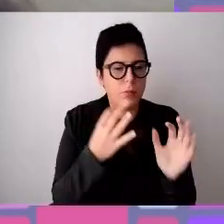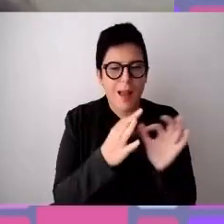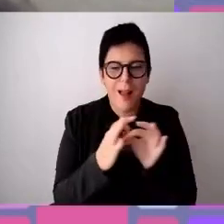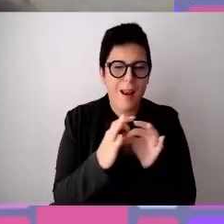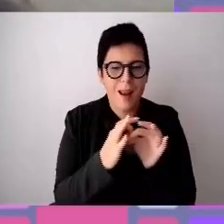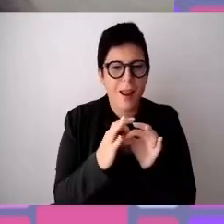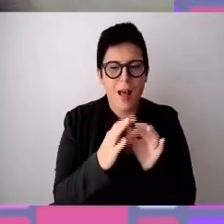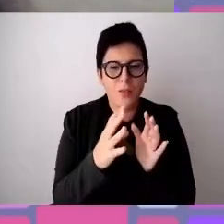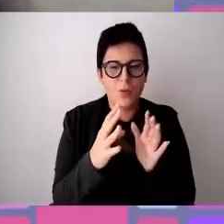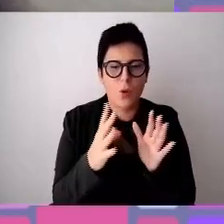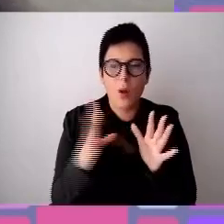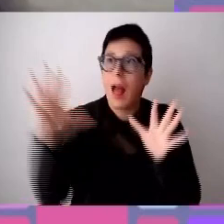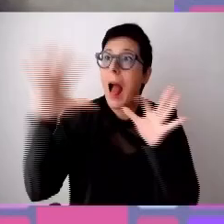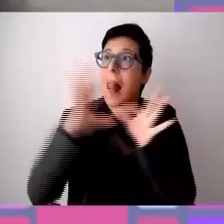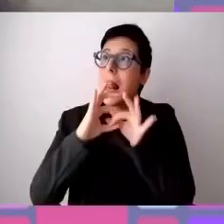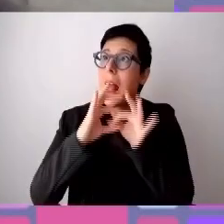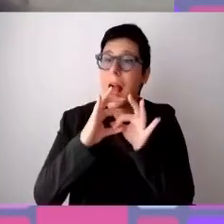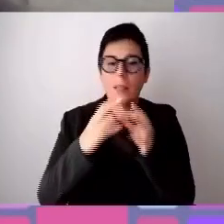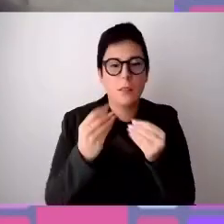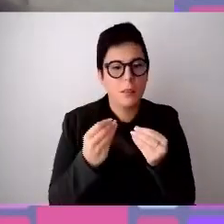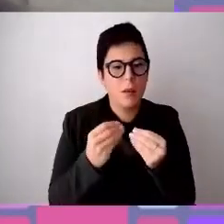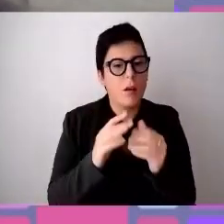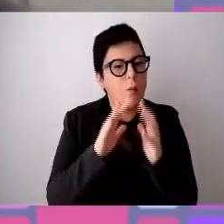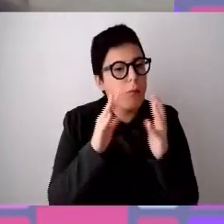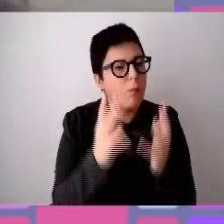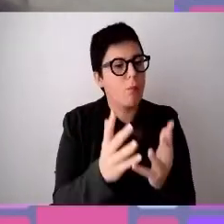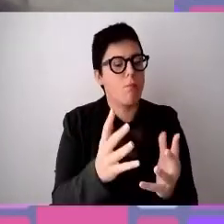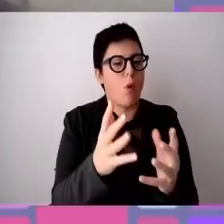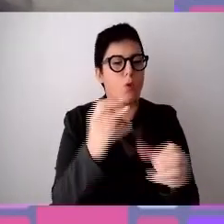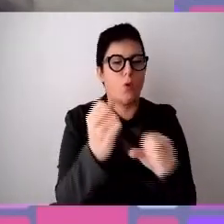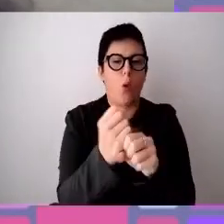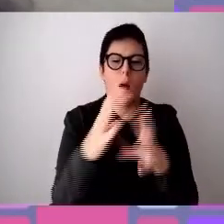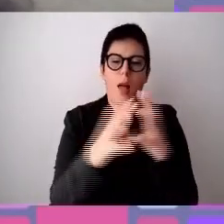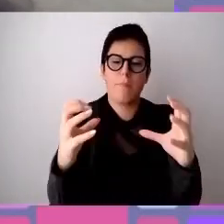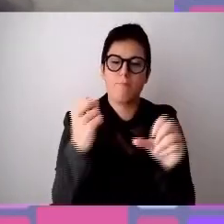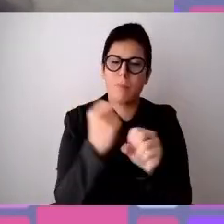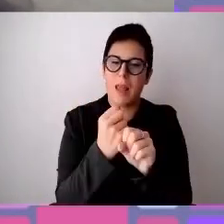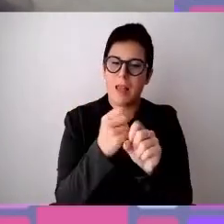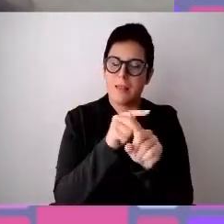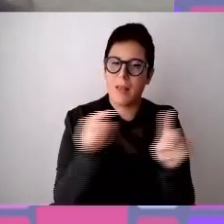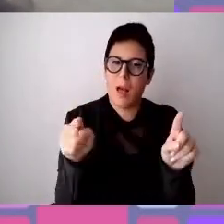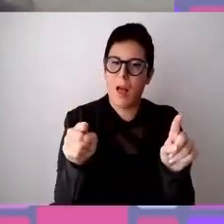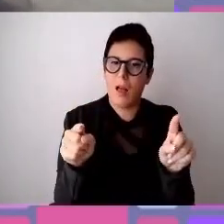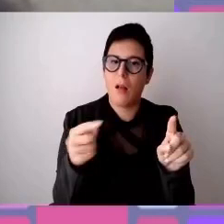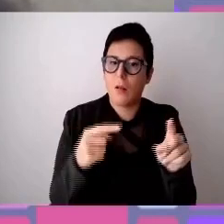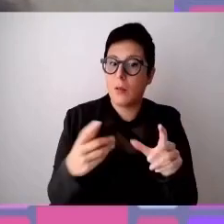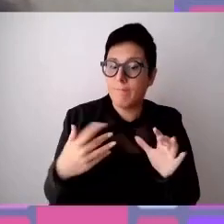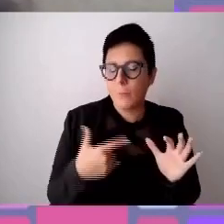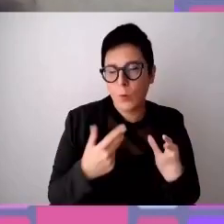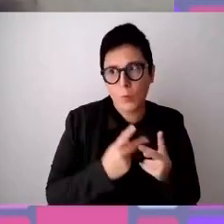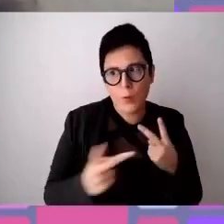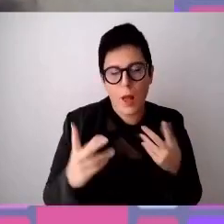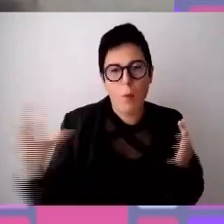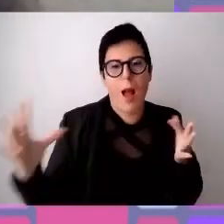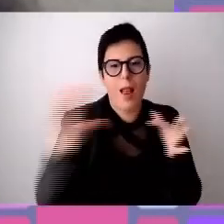alleanza anche con il mondo dell'impresa, anche con chi costituisce appunto il mondo del lavoro.